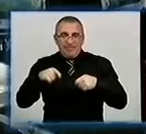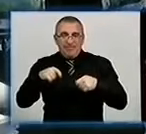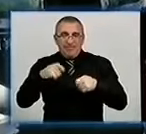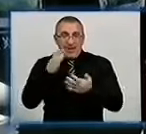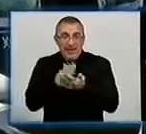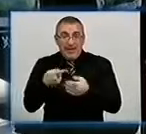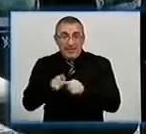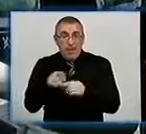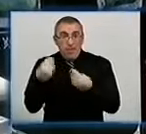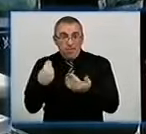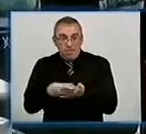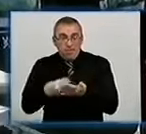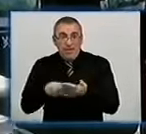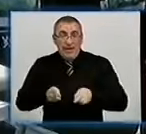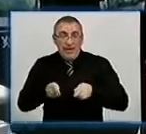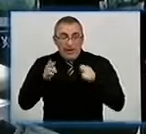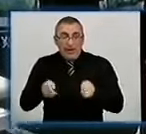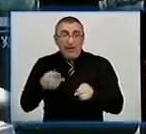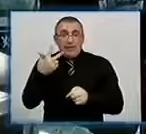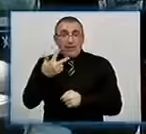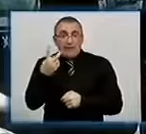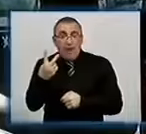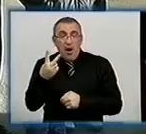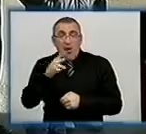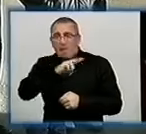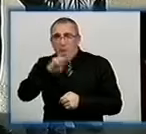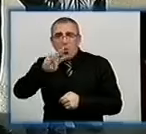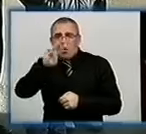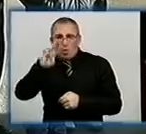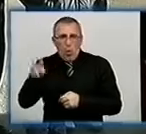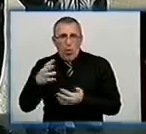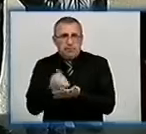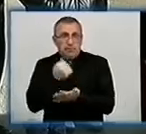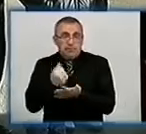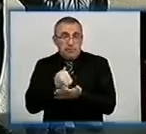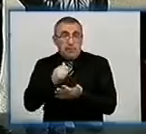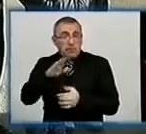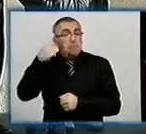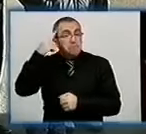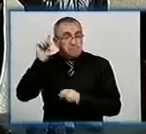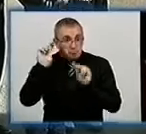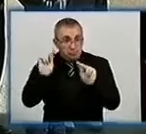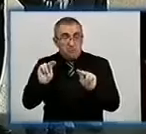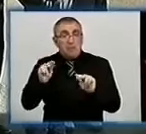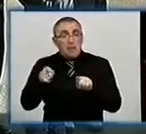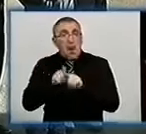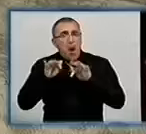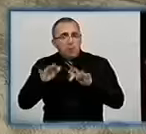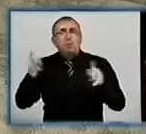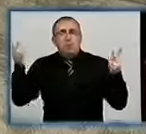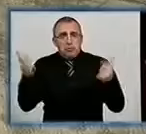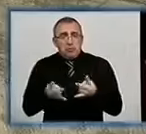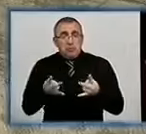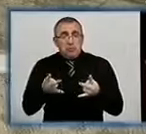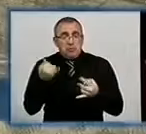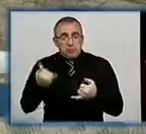цьому бізнесі кримінальному заробляється 32 мільйони доларів. Після почутого діти зізнаються, вважають такі акції необхідними. Це